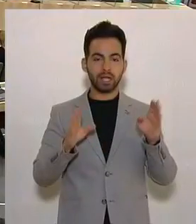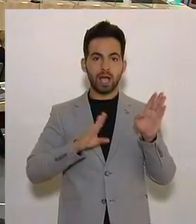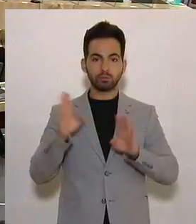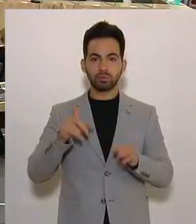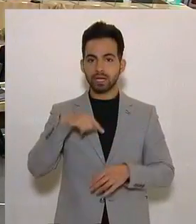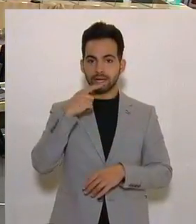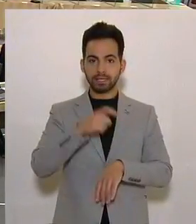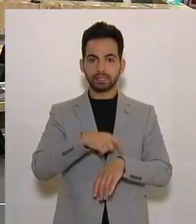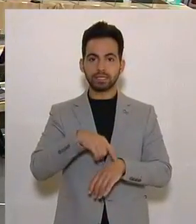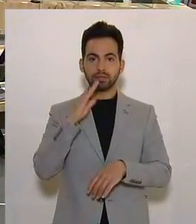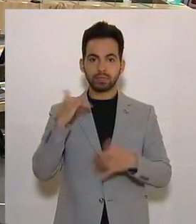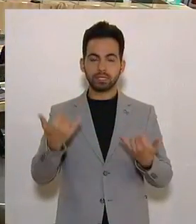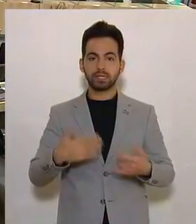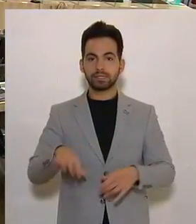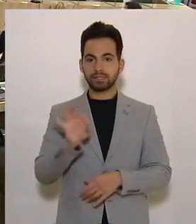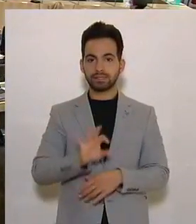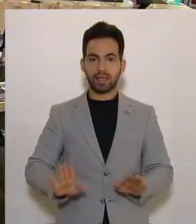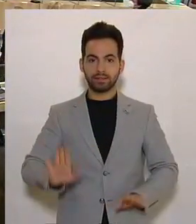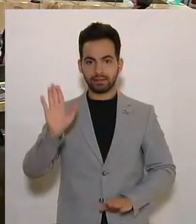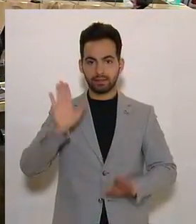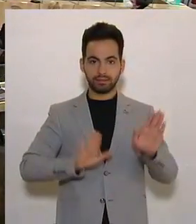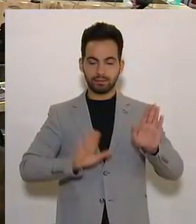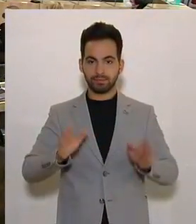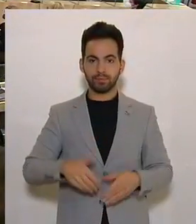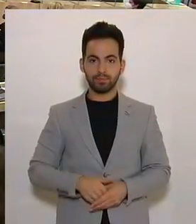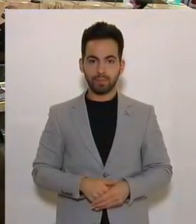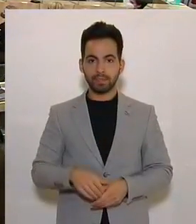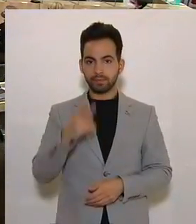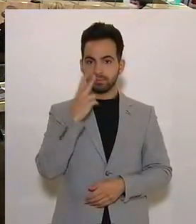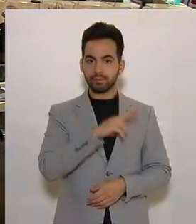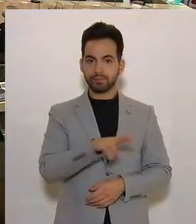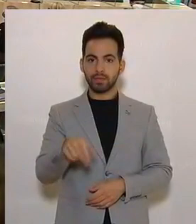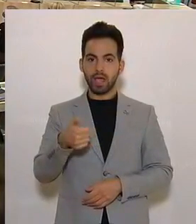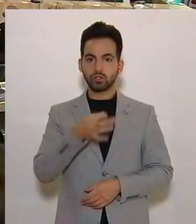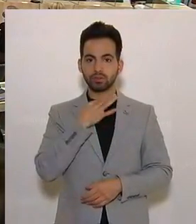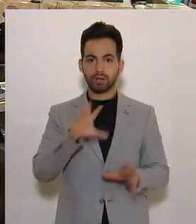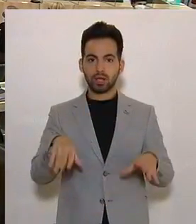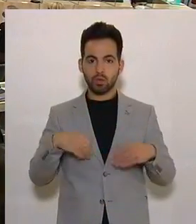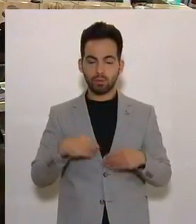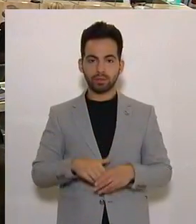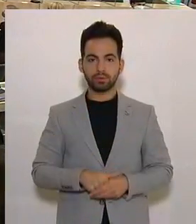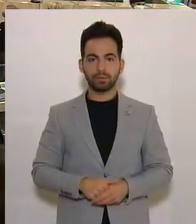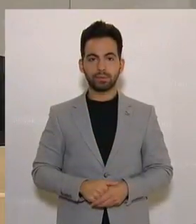über die Redezeiten, wer dafür ist, den bitte ich am dementsprechendes Zeichen. Das ist einstimmig angenommen.